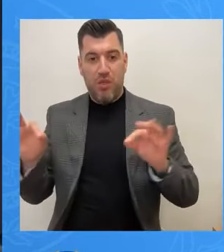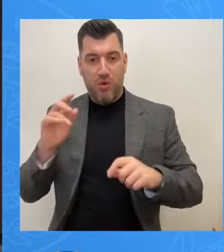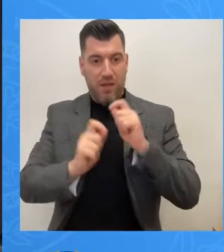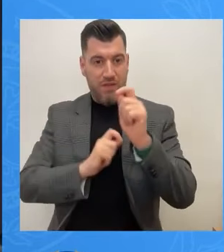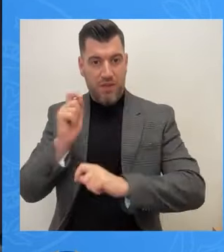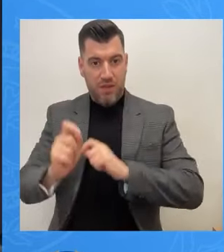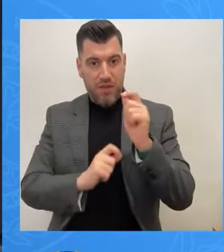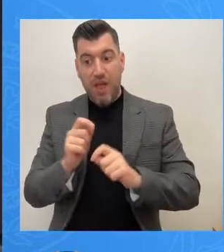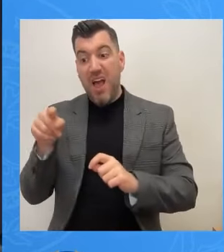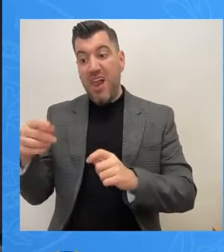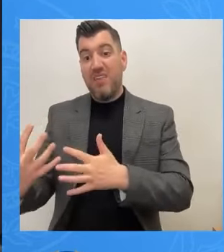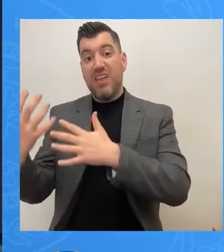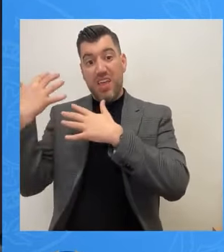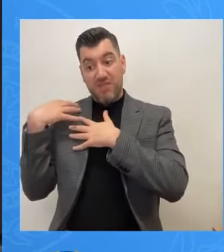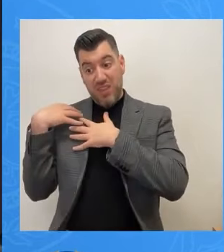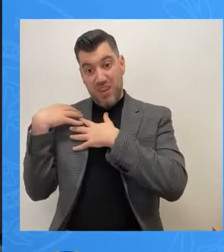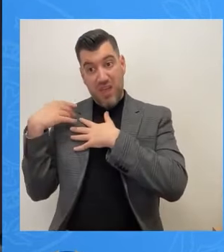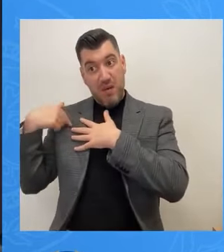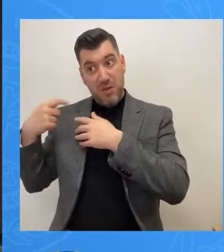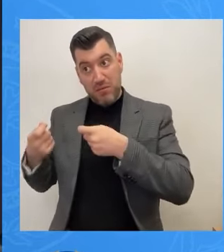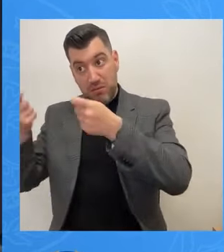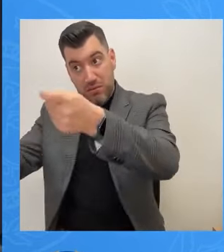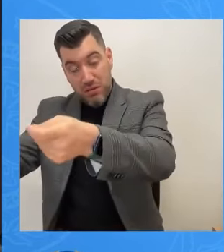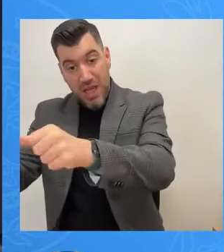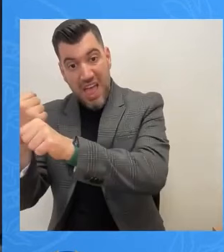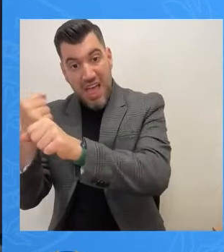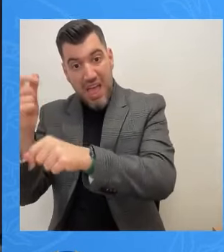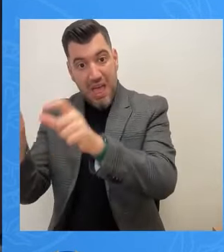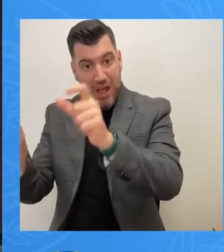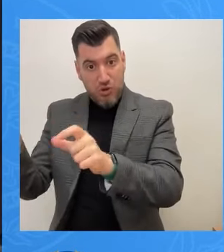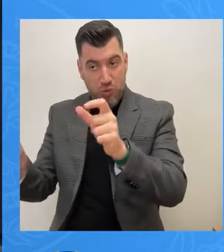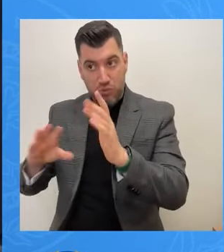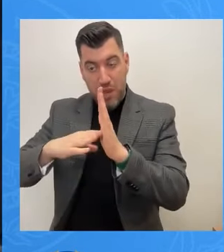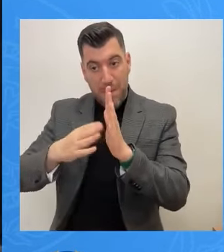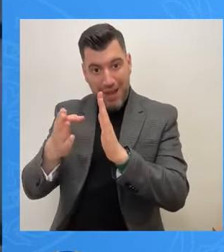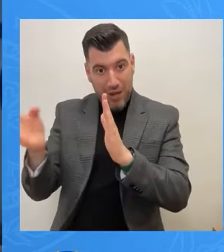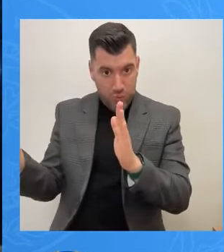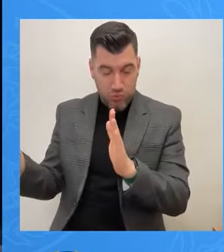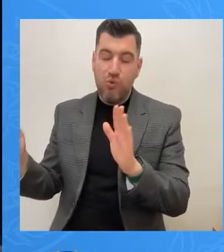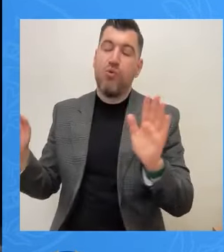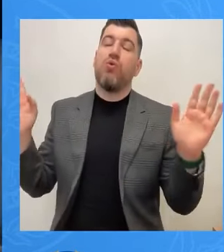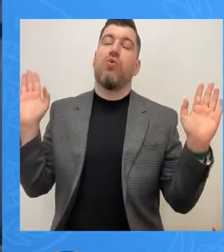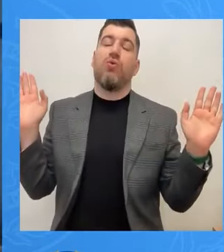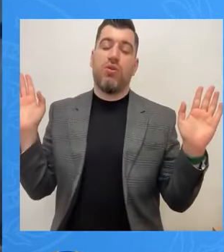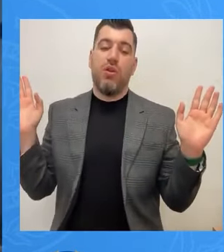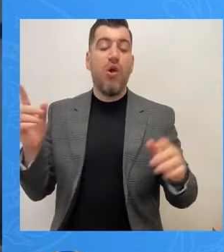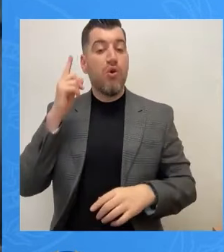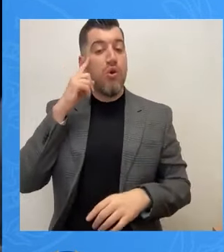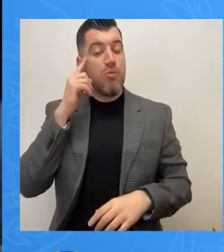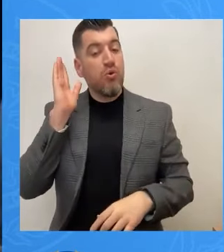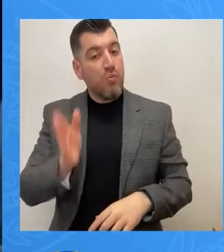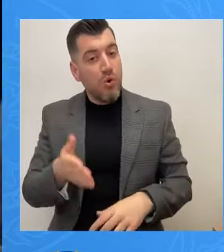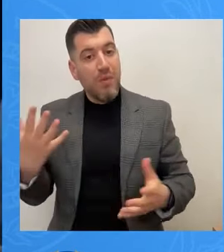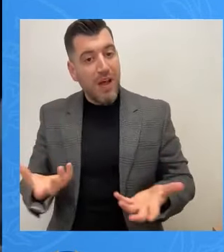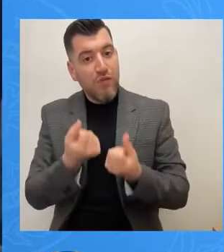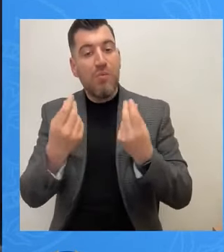χωρίς αυτή η ευθύνη να μετατίθεται στους εργαζόμενους, στους υπαλλήλους του Δήμου. Μια τέτοια νομίζω φόρμουλα, κύριε